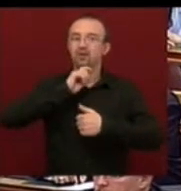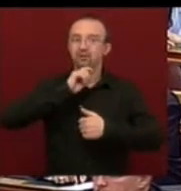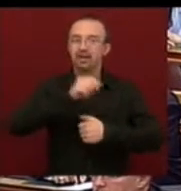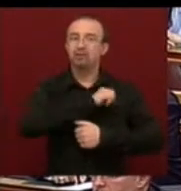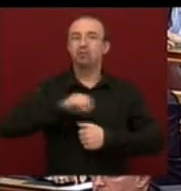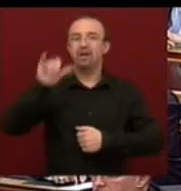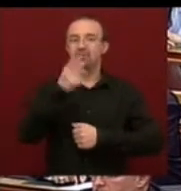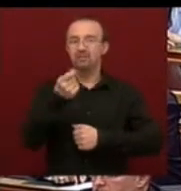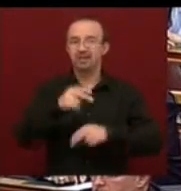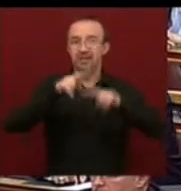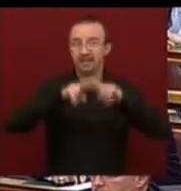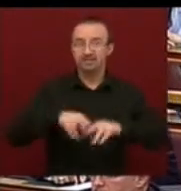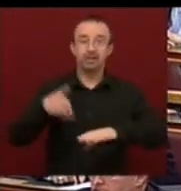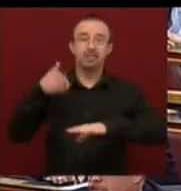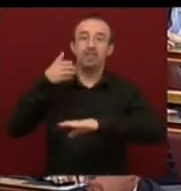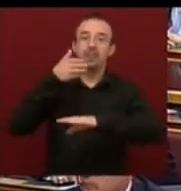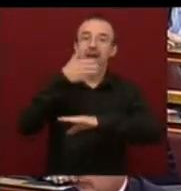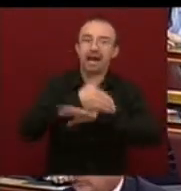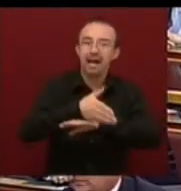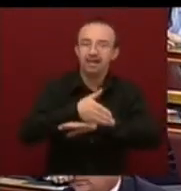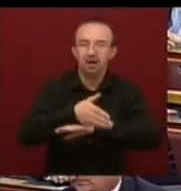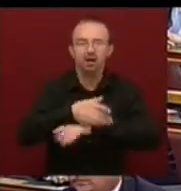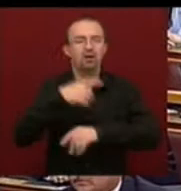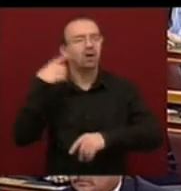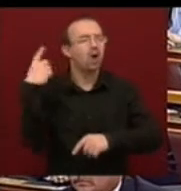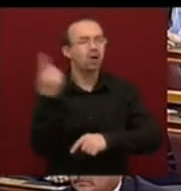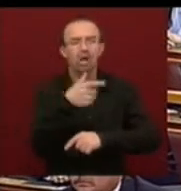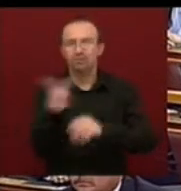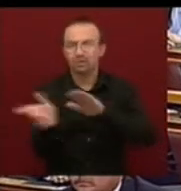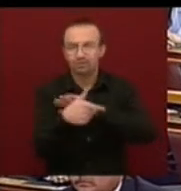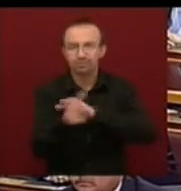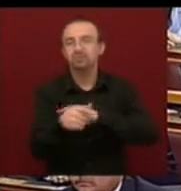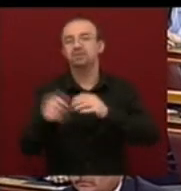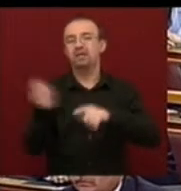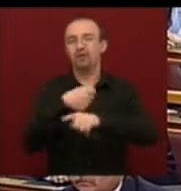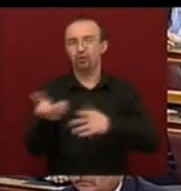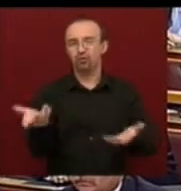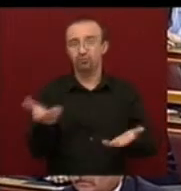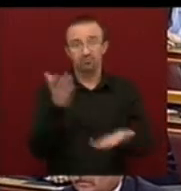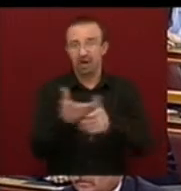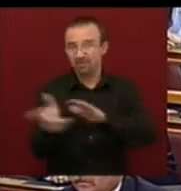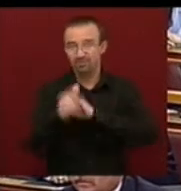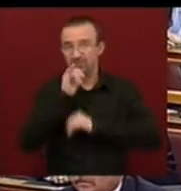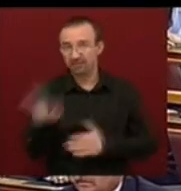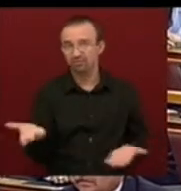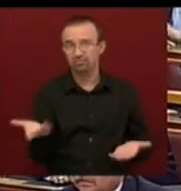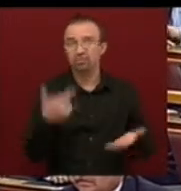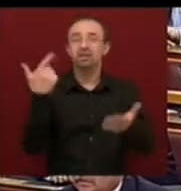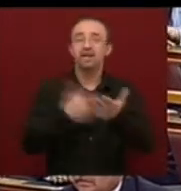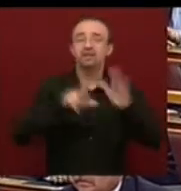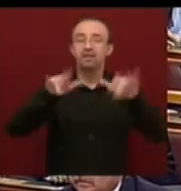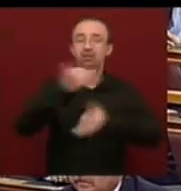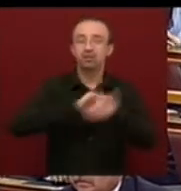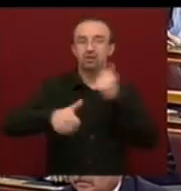magányugdíjpénztári rendszer által ütött hatalmas lukat befoltozni. Már nincs ez a luk. Már az a luk, amit 2008.